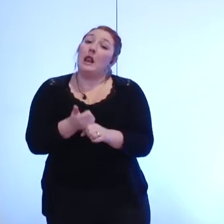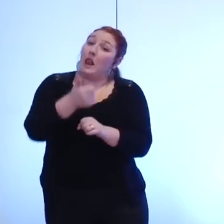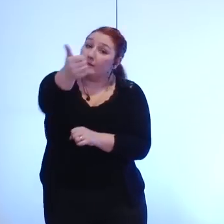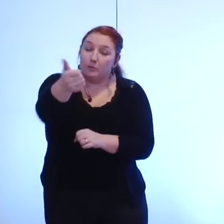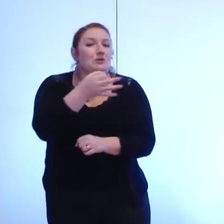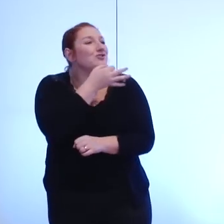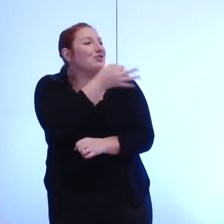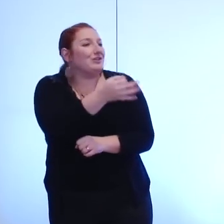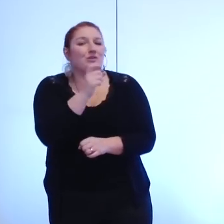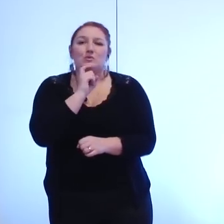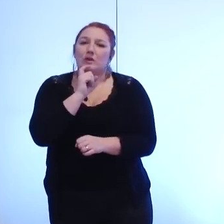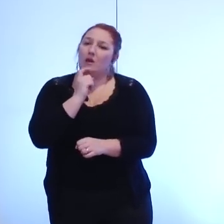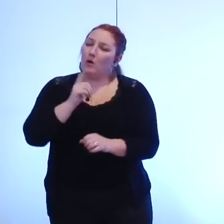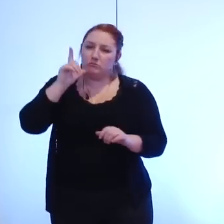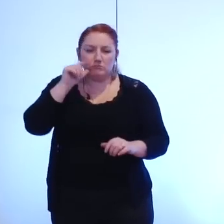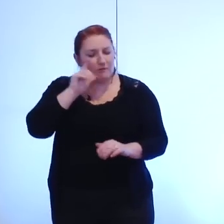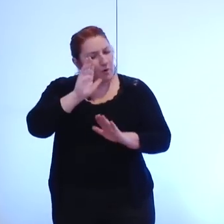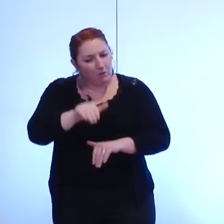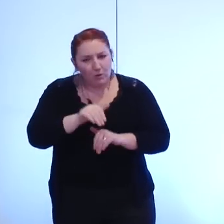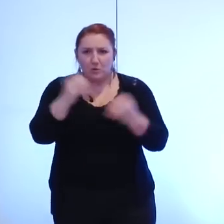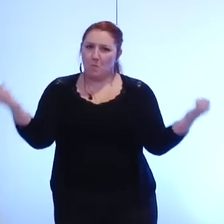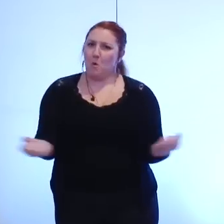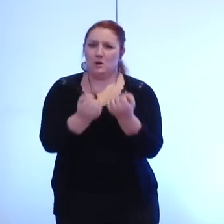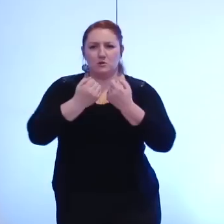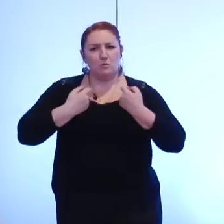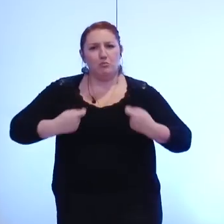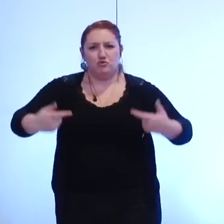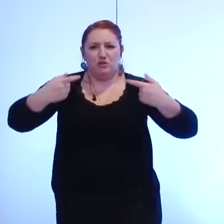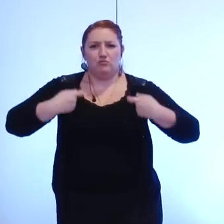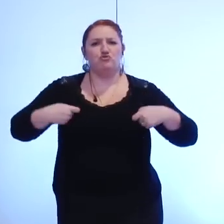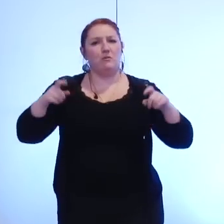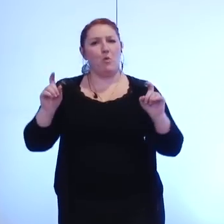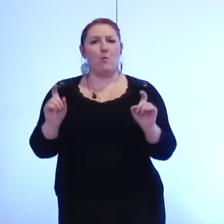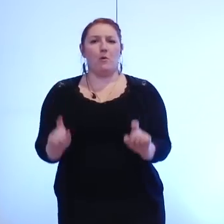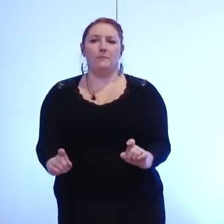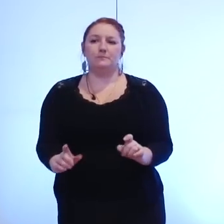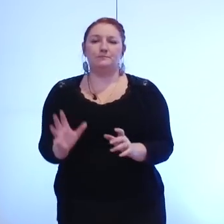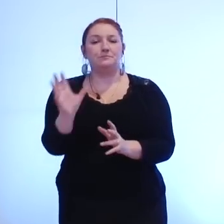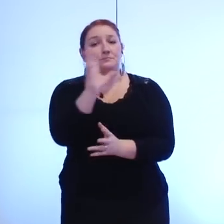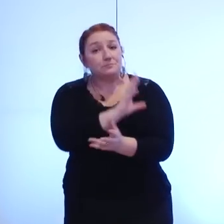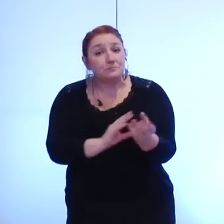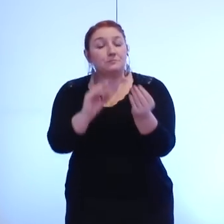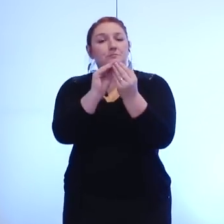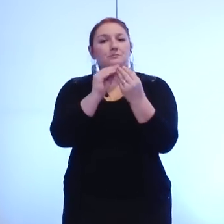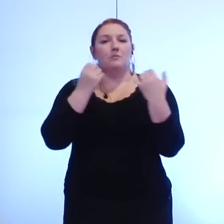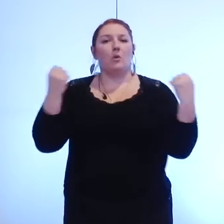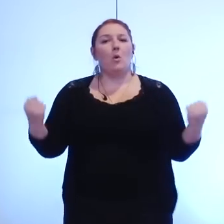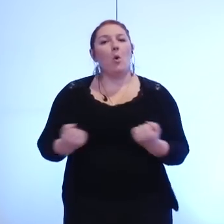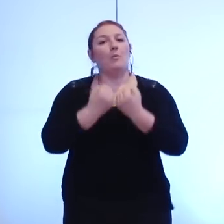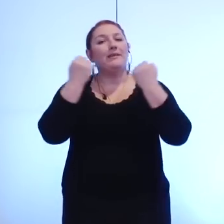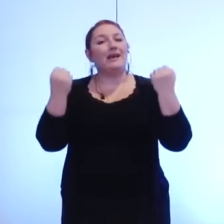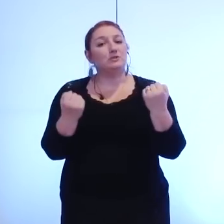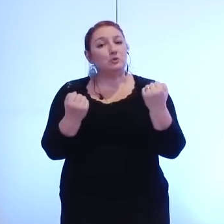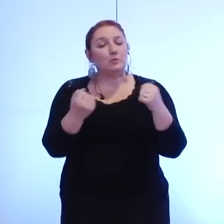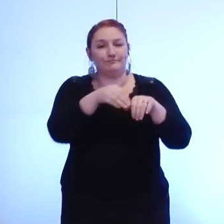continuerons de faire un effort sur ce budget de communication. En ajoutant la communication, il faut